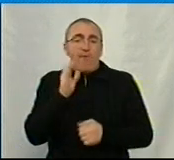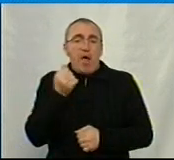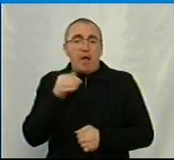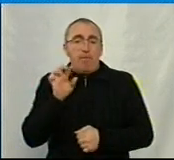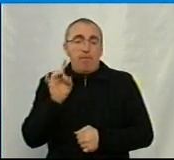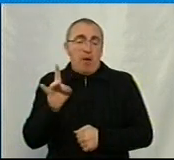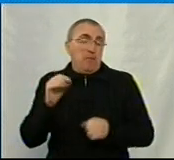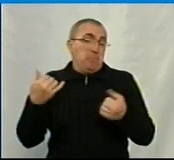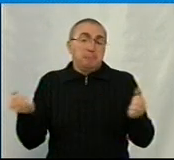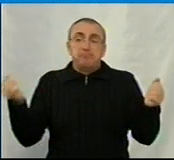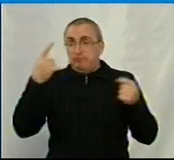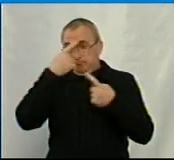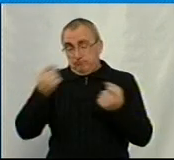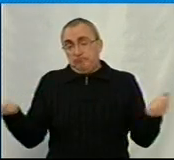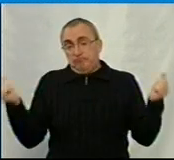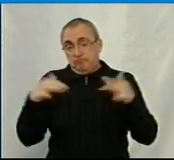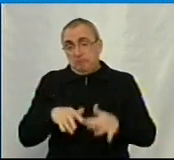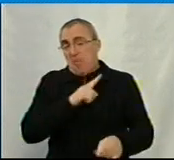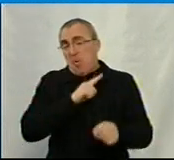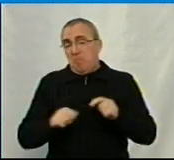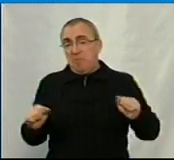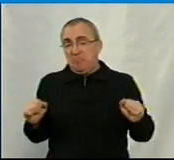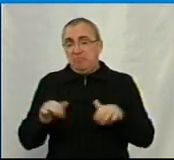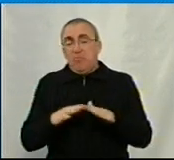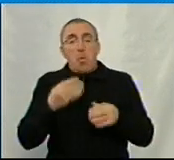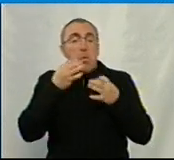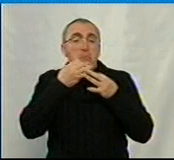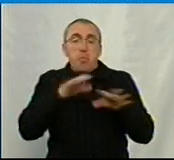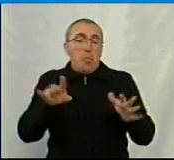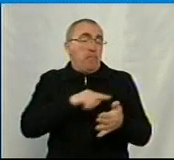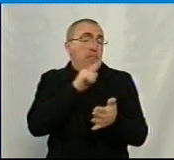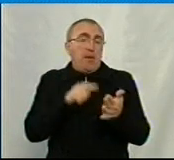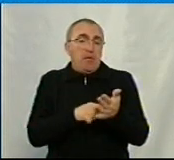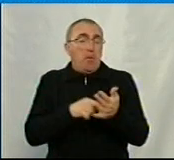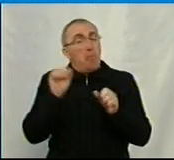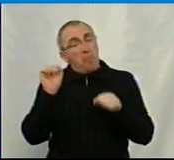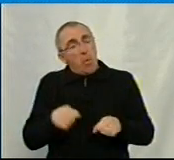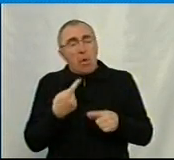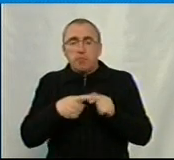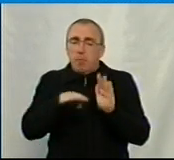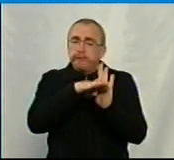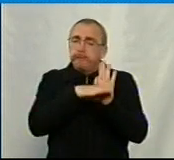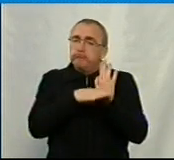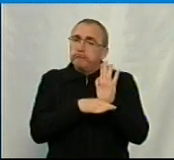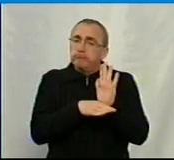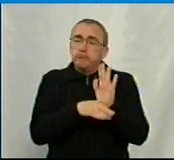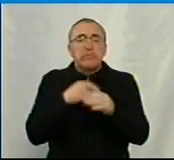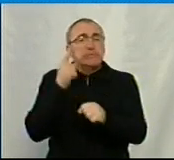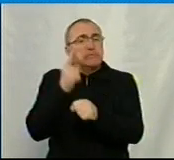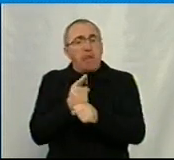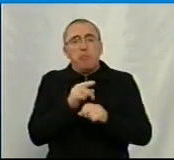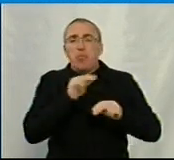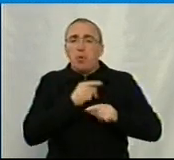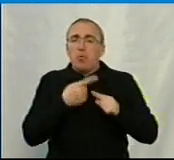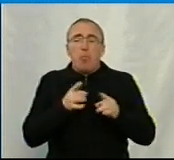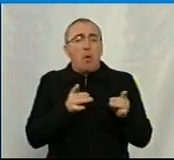Все, будь ласка, ми збираємось і вирішуємо оперативно будь-яке питання. Це можливо, чи регламент забороняє працювати в